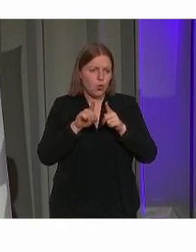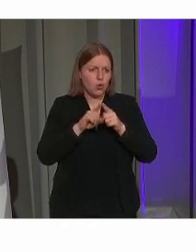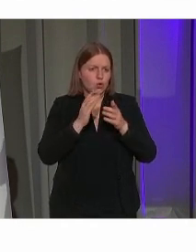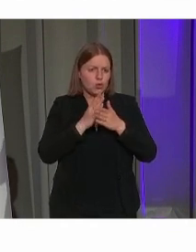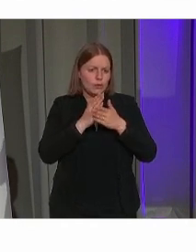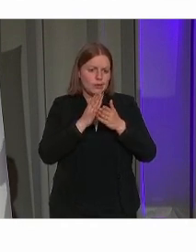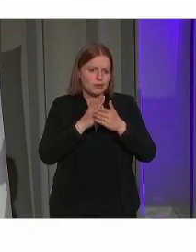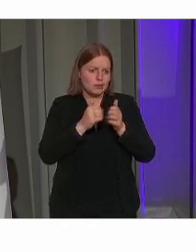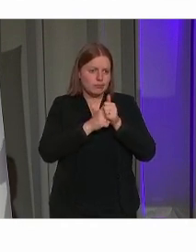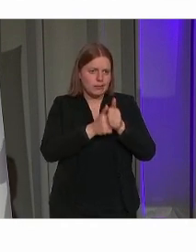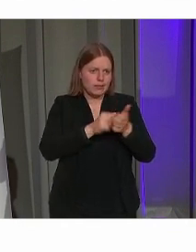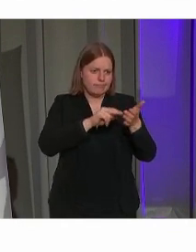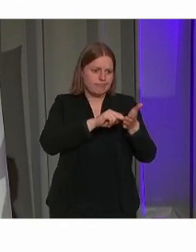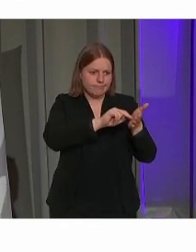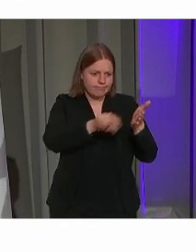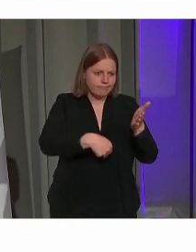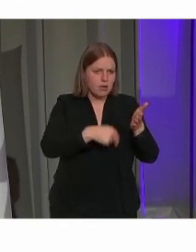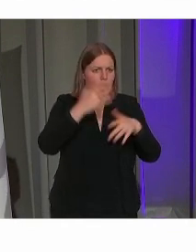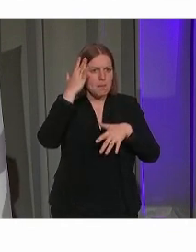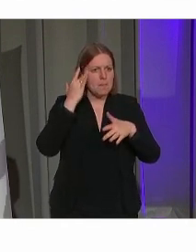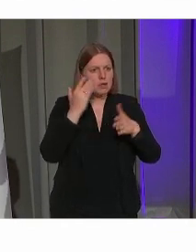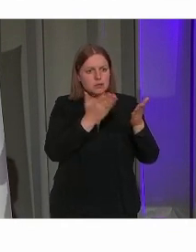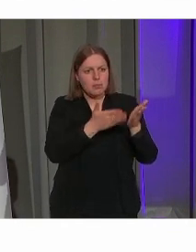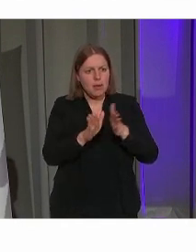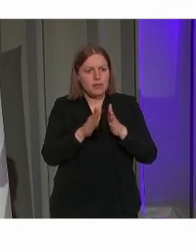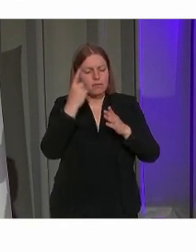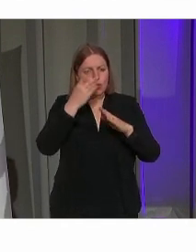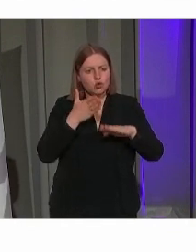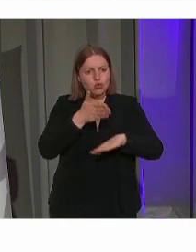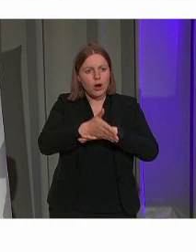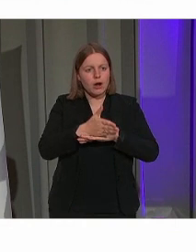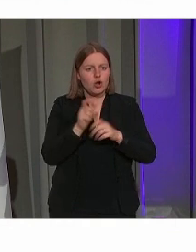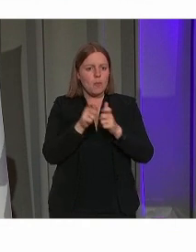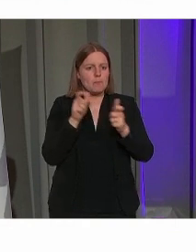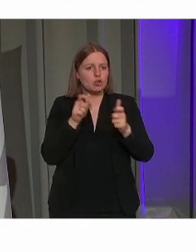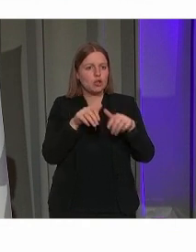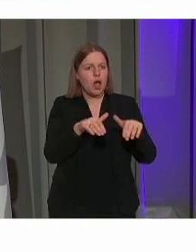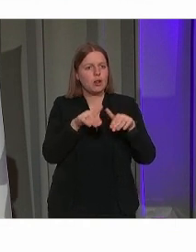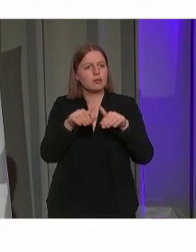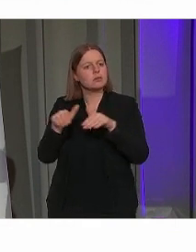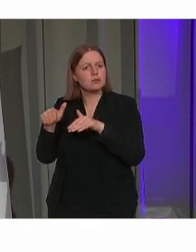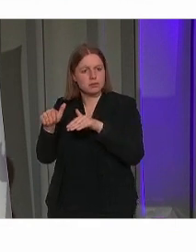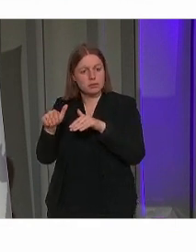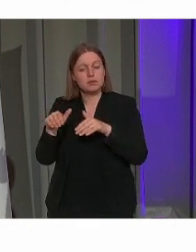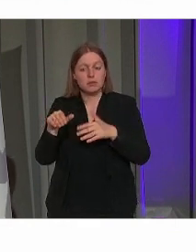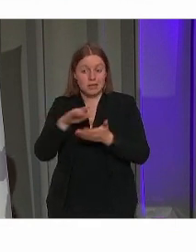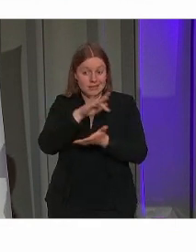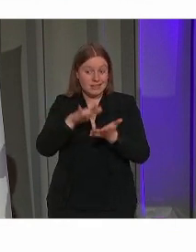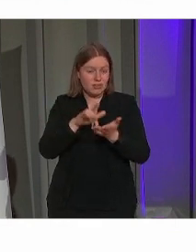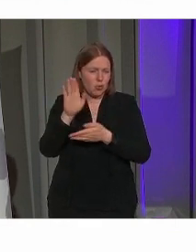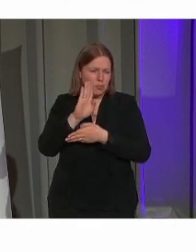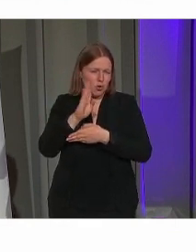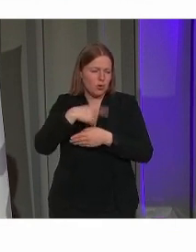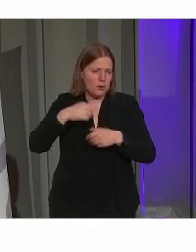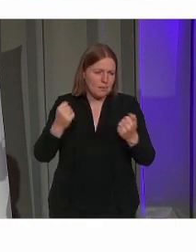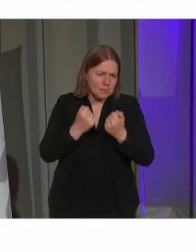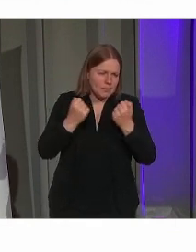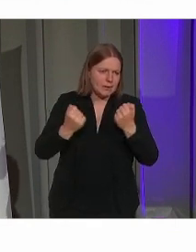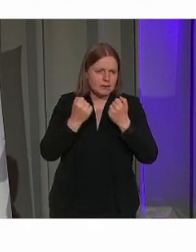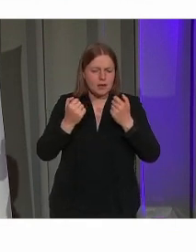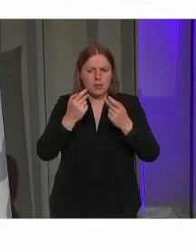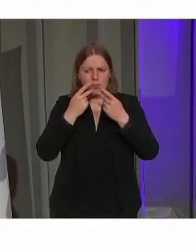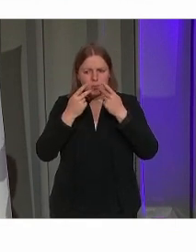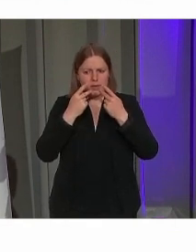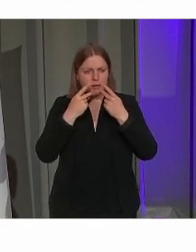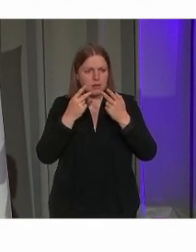het masterplan toegankelijke bushaltes. En wij zijn eigenlijk bezig in de binnenstad onder meer rond